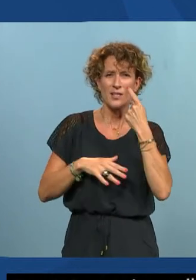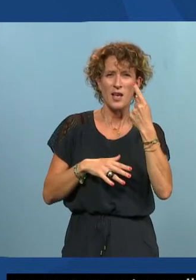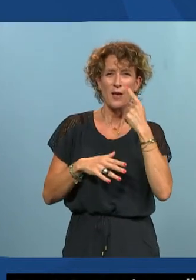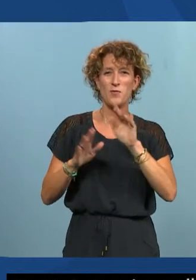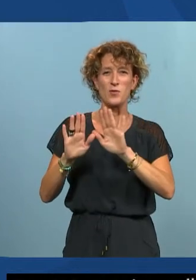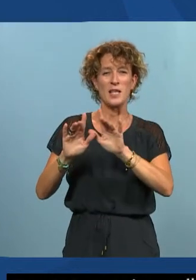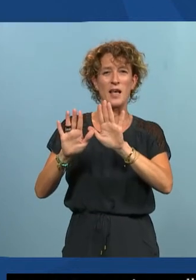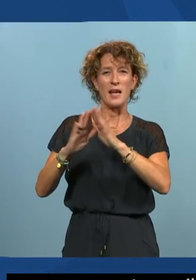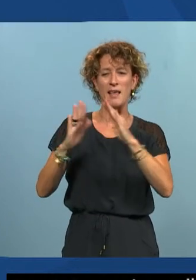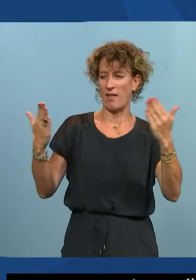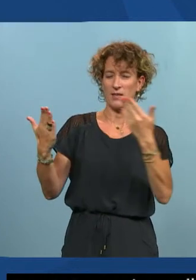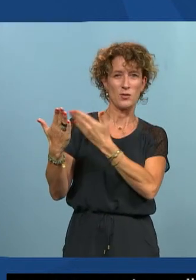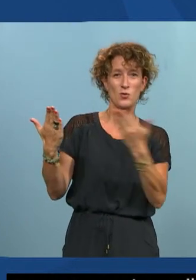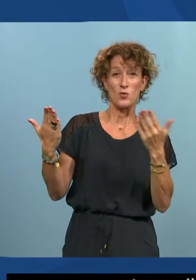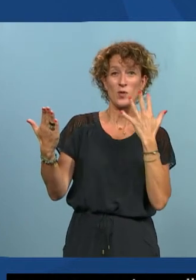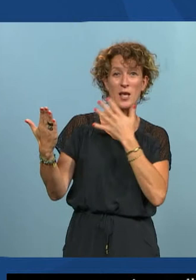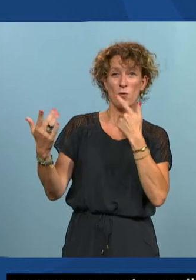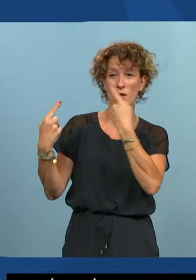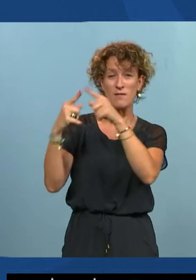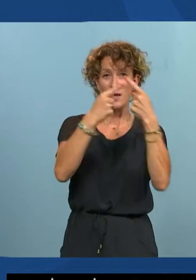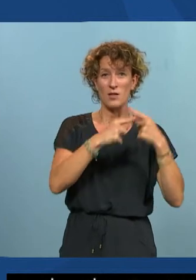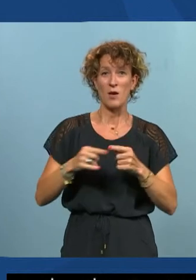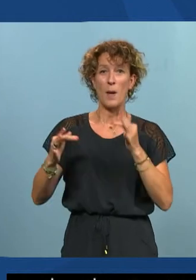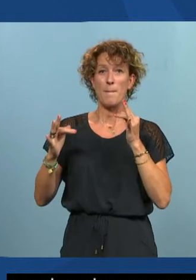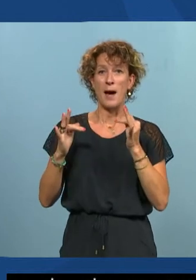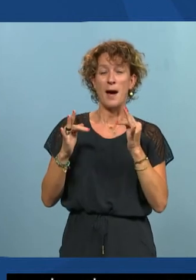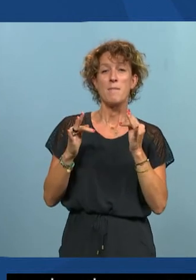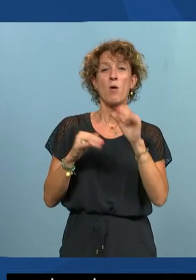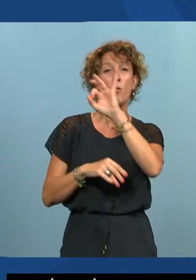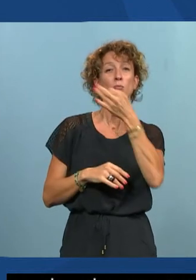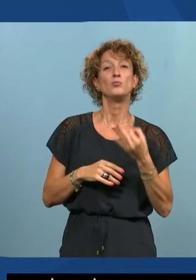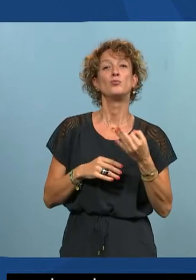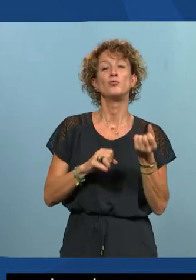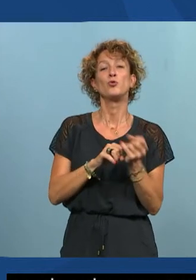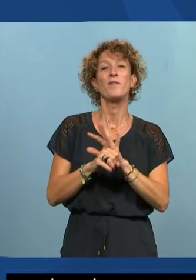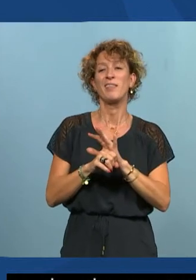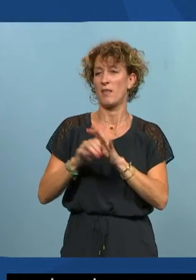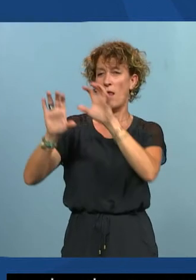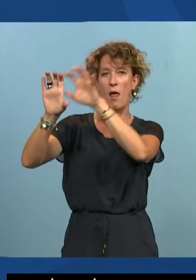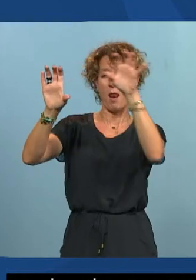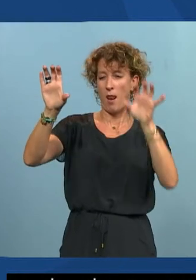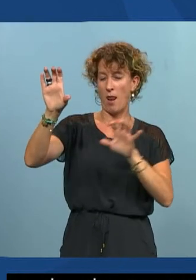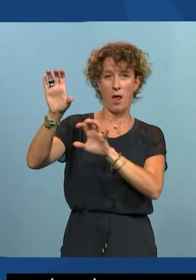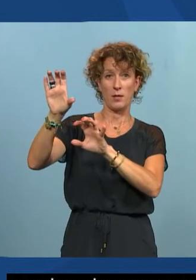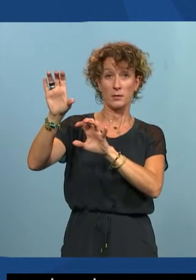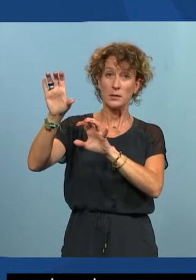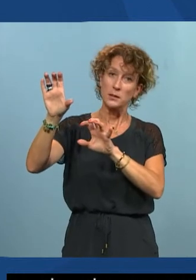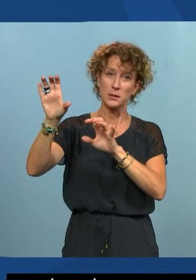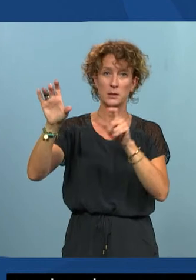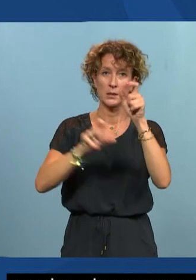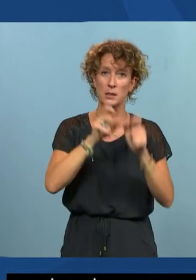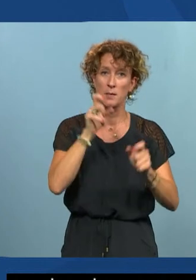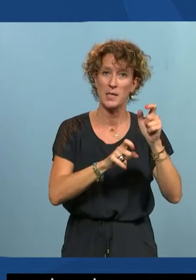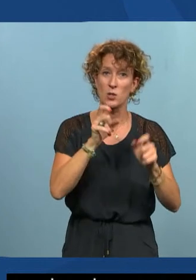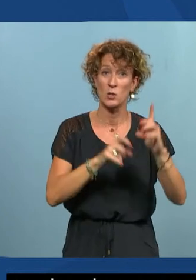mois sur des couleurs différentes en fonction des taux d'incidence du coronavirus nos amis daltoniens et j'en